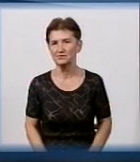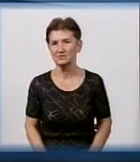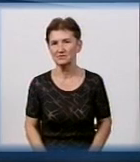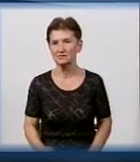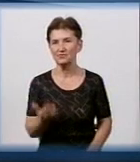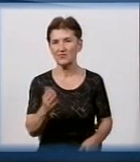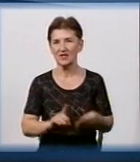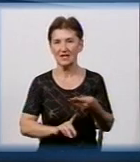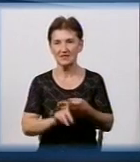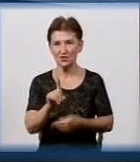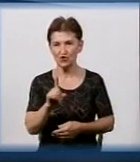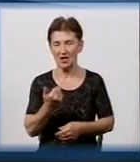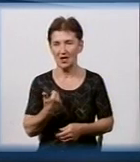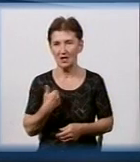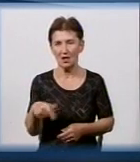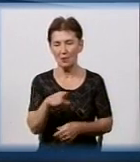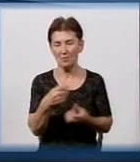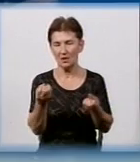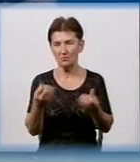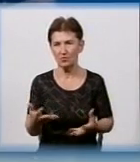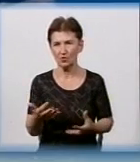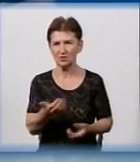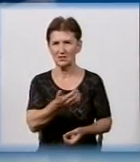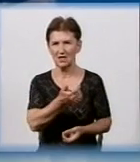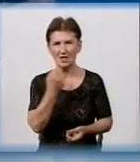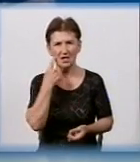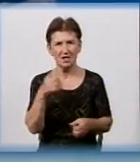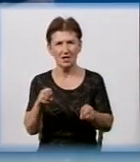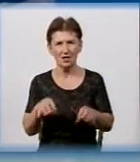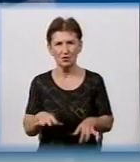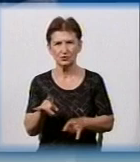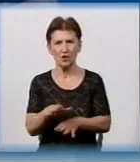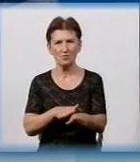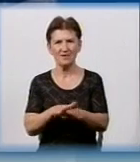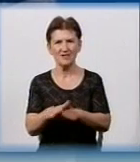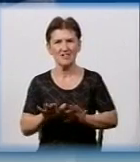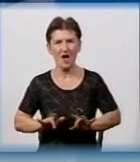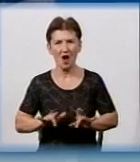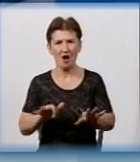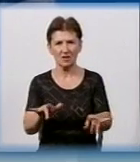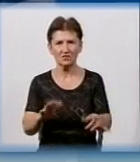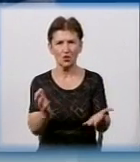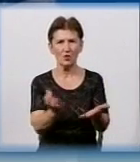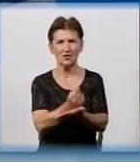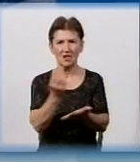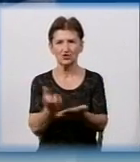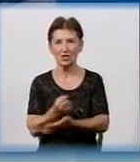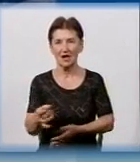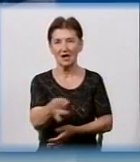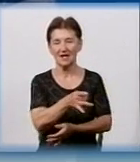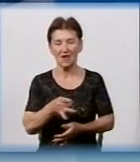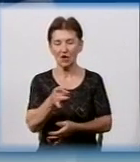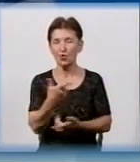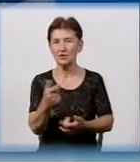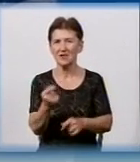Значально ми просто вирішили в місті Кропивницькій провести цю акцію. І знайшли район, де